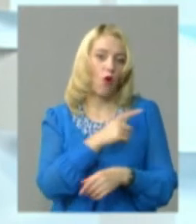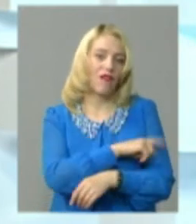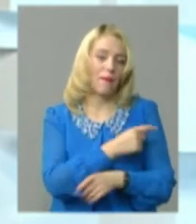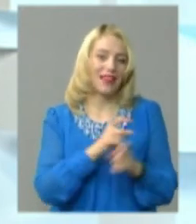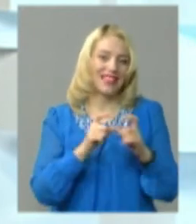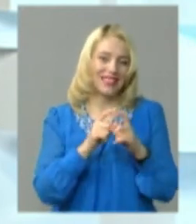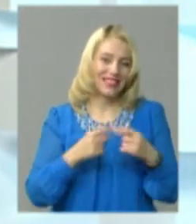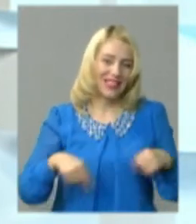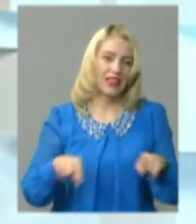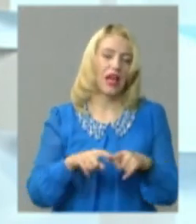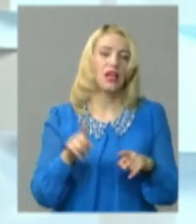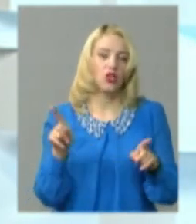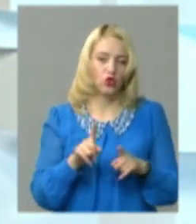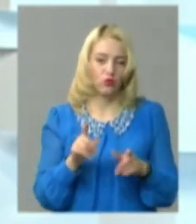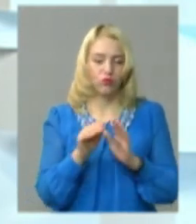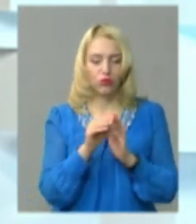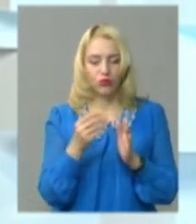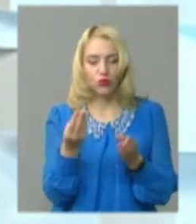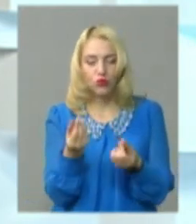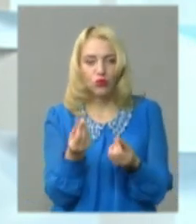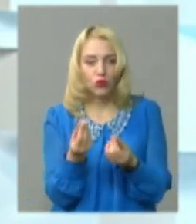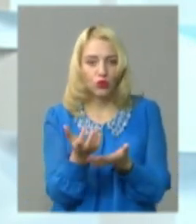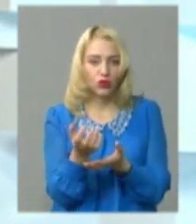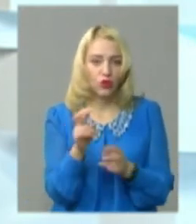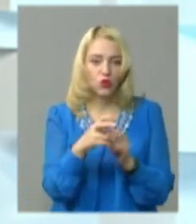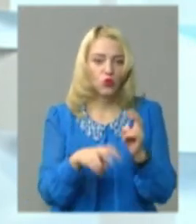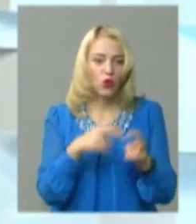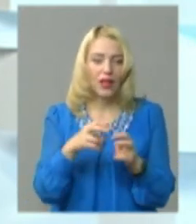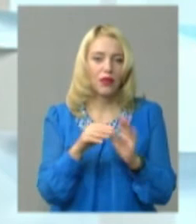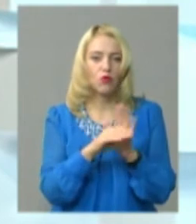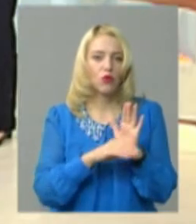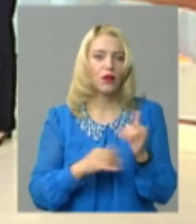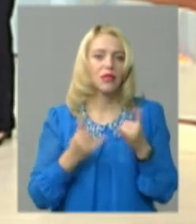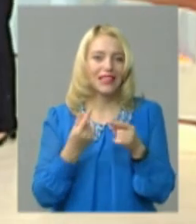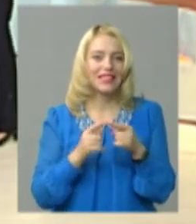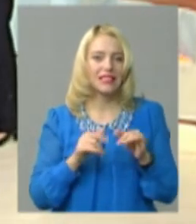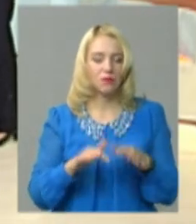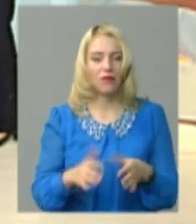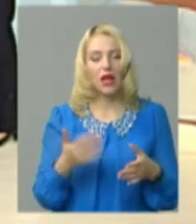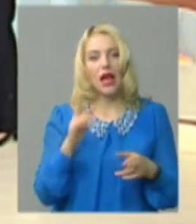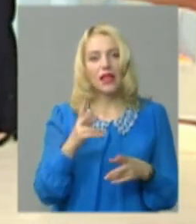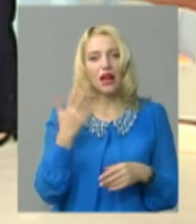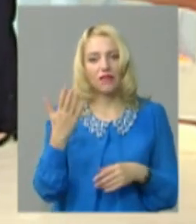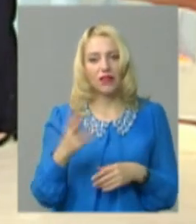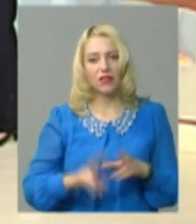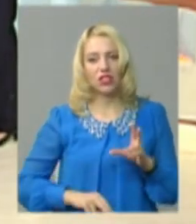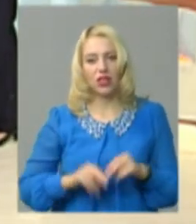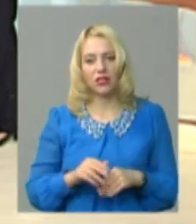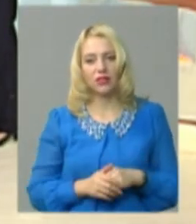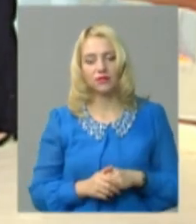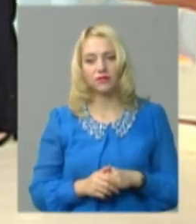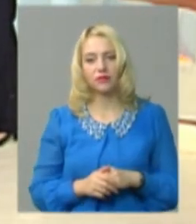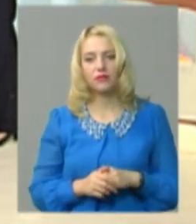бюджеті, програми на цю сферу. Як вважаєте, наскільки далекі, а можливо, близькі від того,